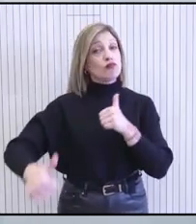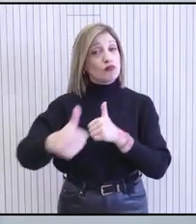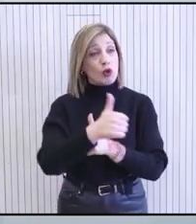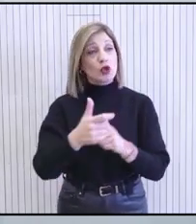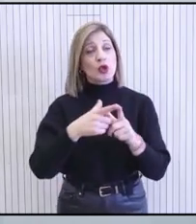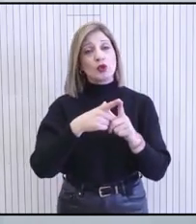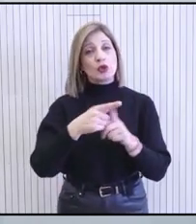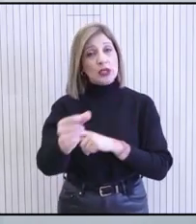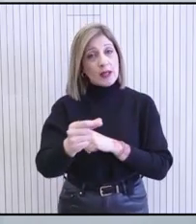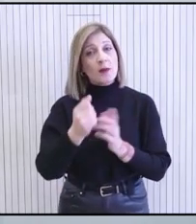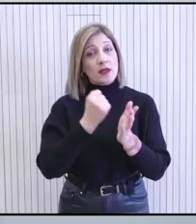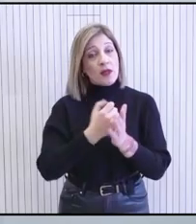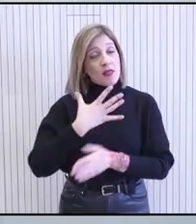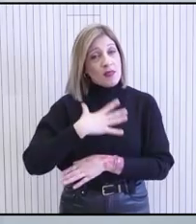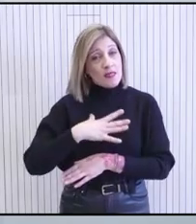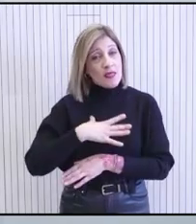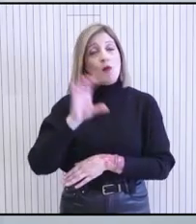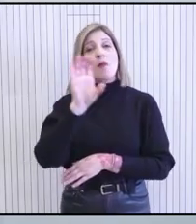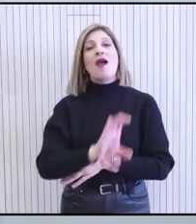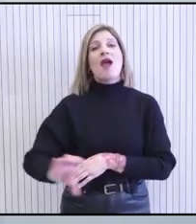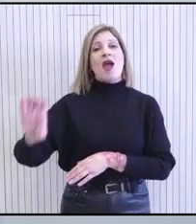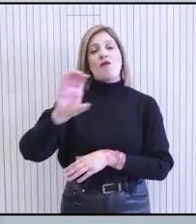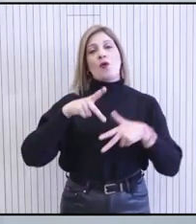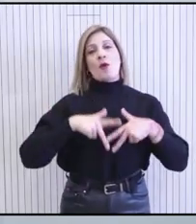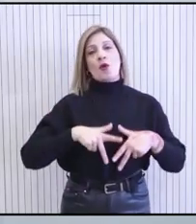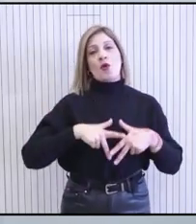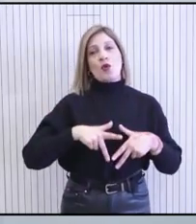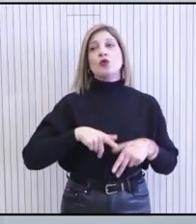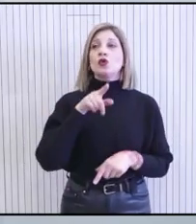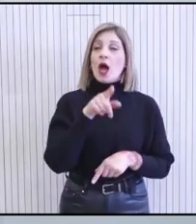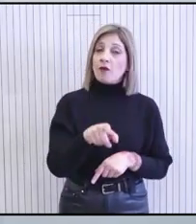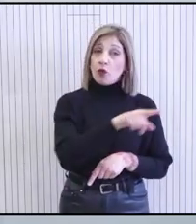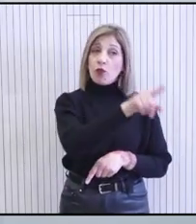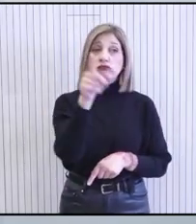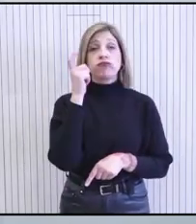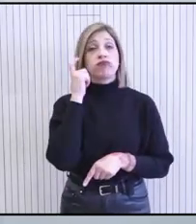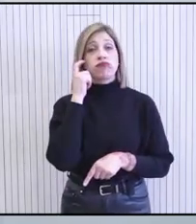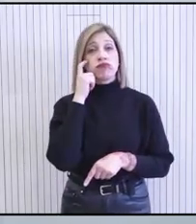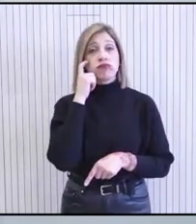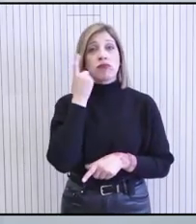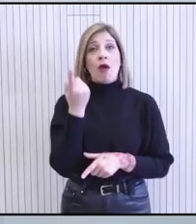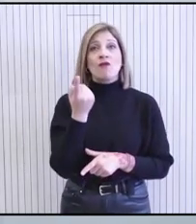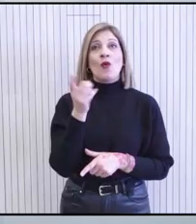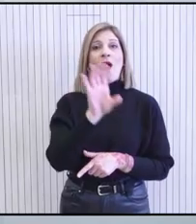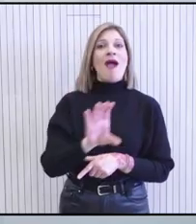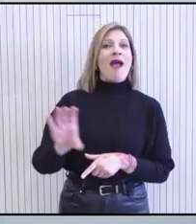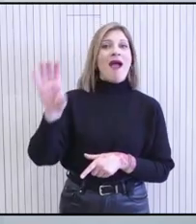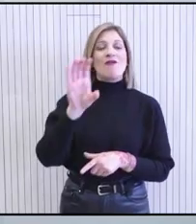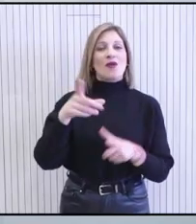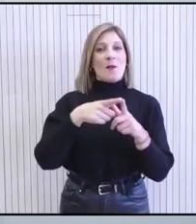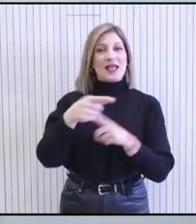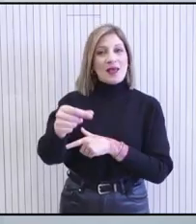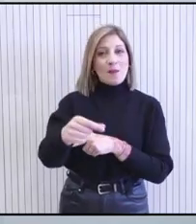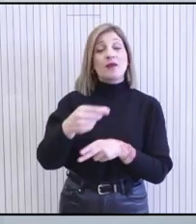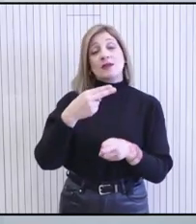να αντιστοιχούν, να τα ανακλούν ένα σύγχρονο ευρωπαϊκό κράτος. Και νομίζω είναι εύκολο αντιληπτό ότι δεν μπορεί σε ένα σύγχρονο ευρωπαϊκό κράτος να μην